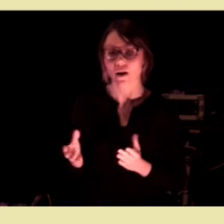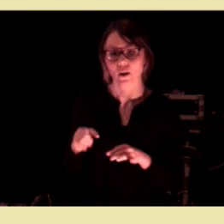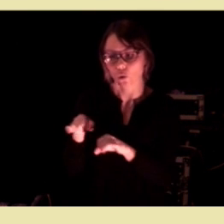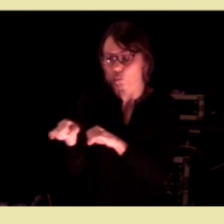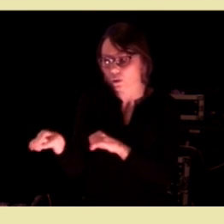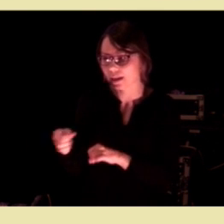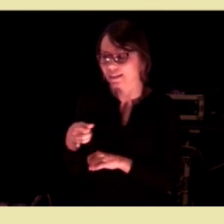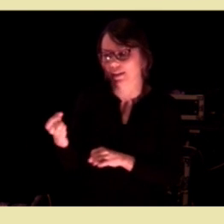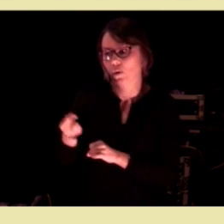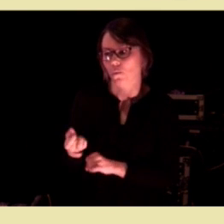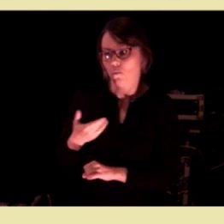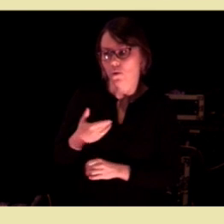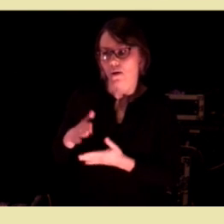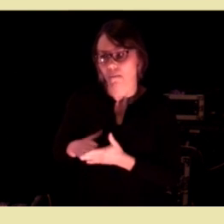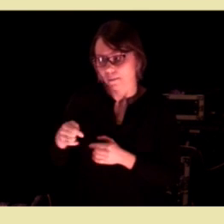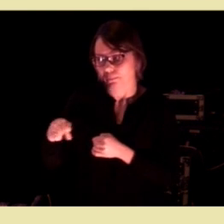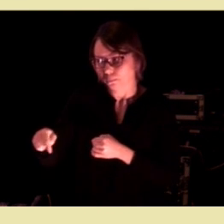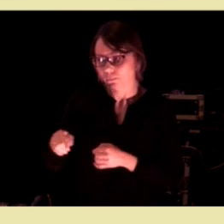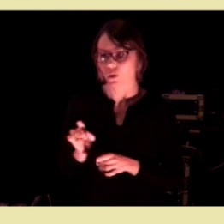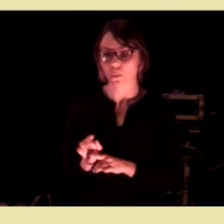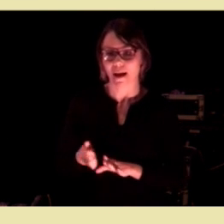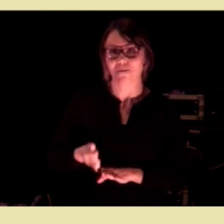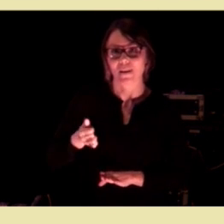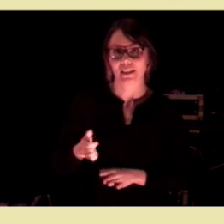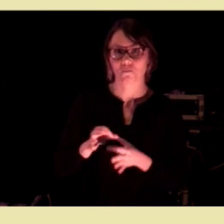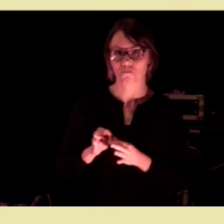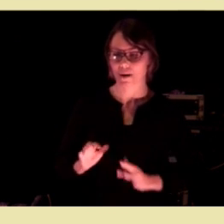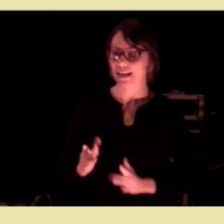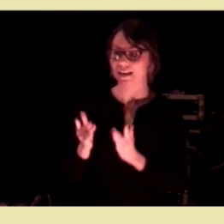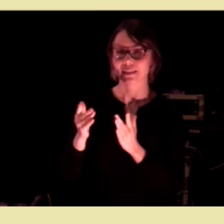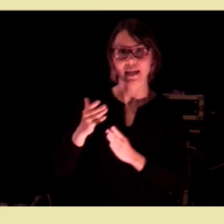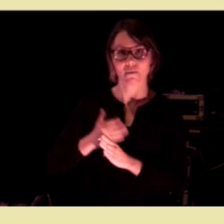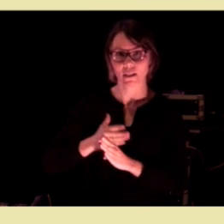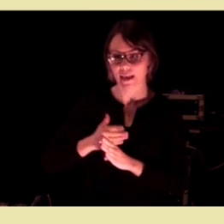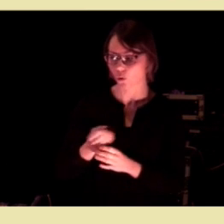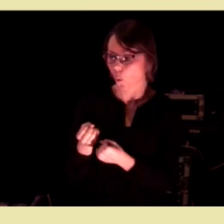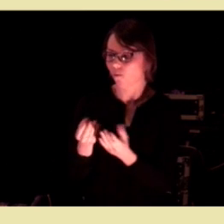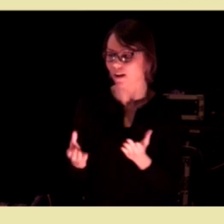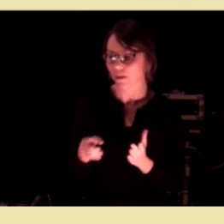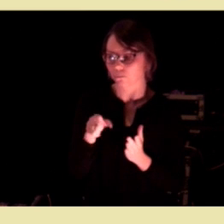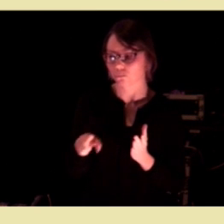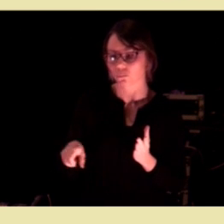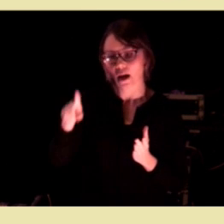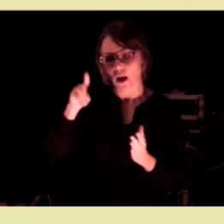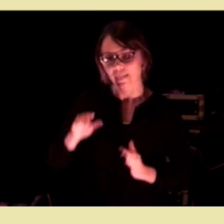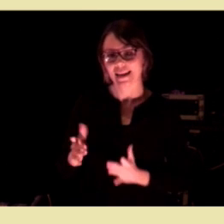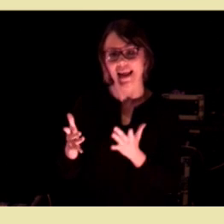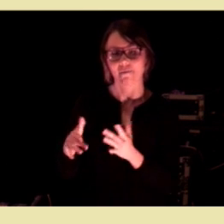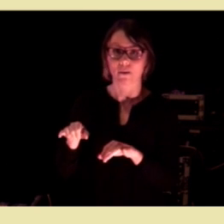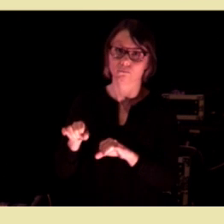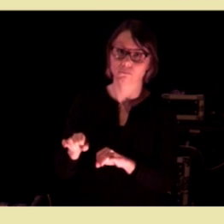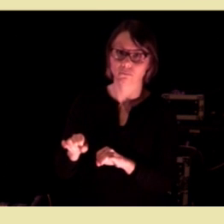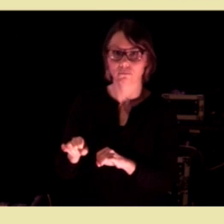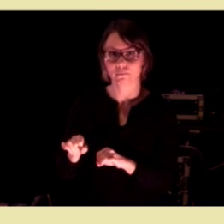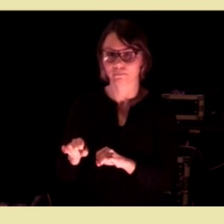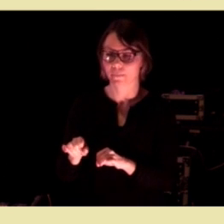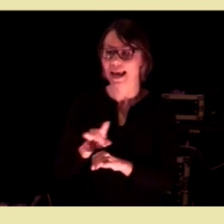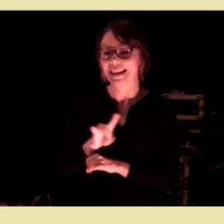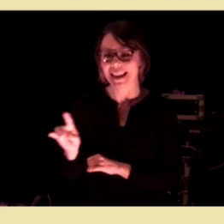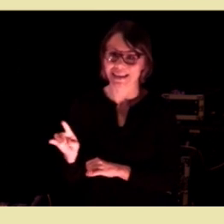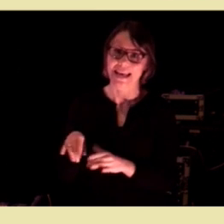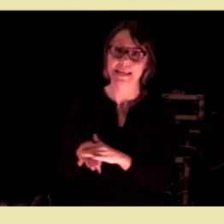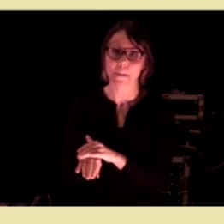kommuner jobber godt med, som er viktig for livskvalitet og for at flere kan leve lenger hjemme.